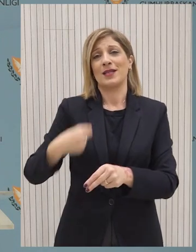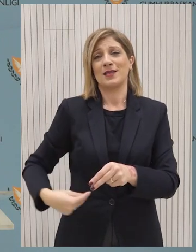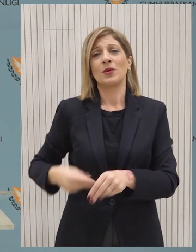αναμετρήσεις.